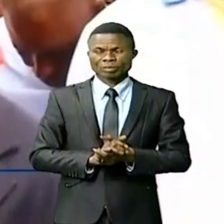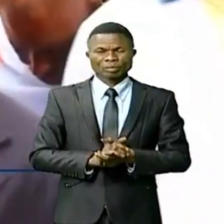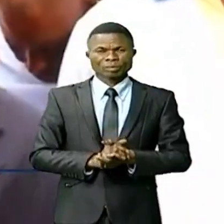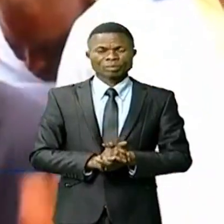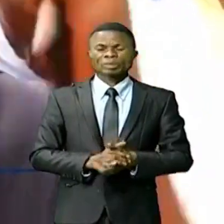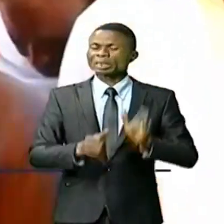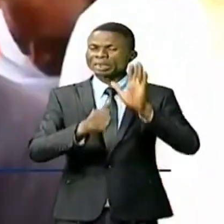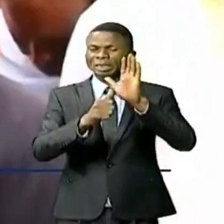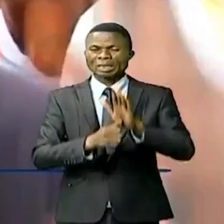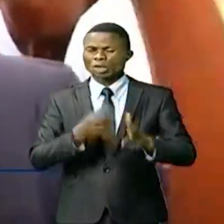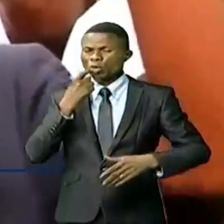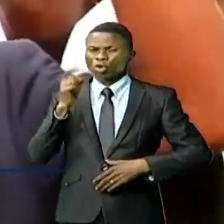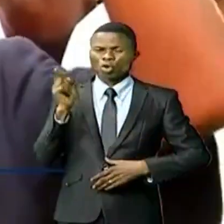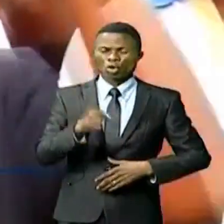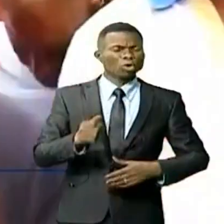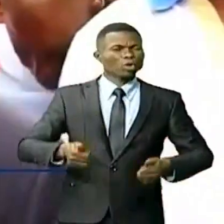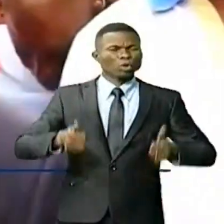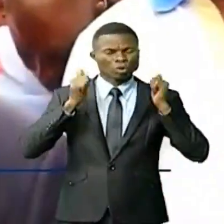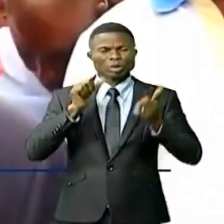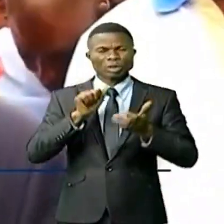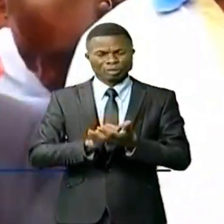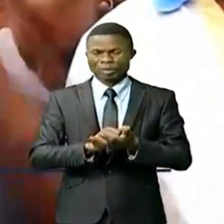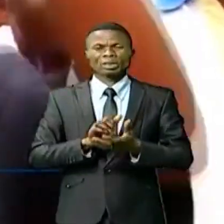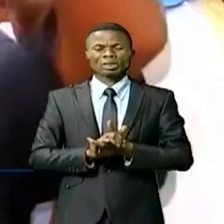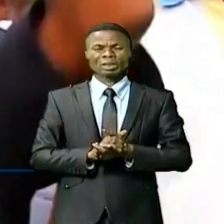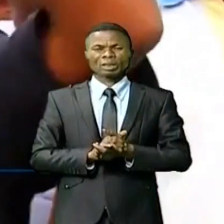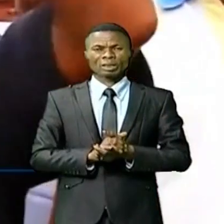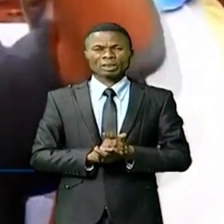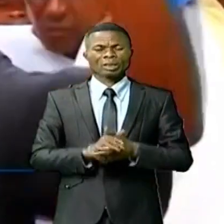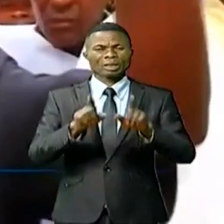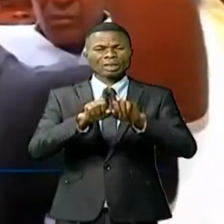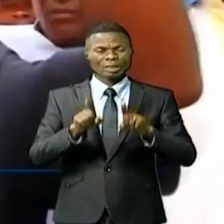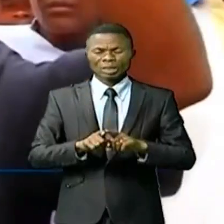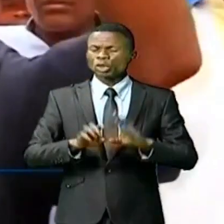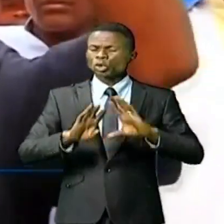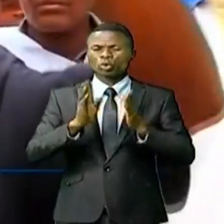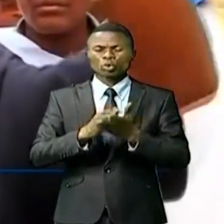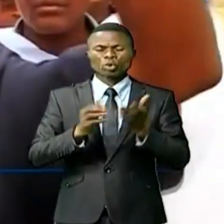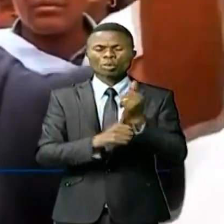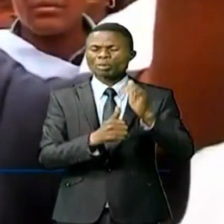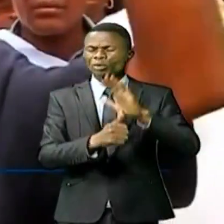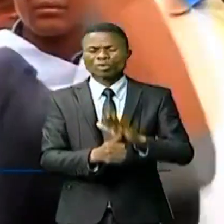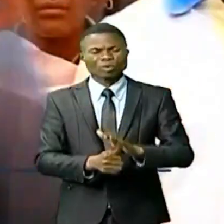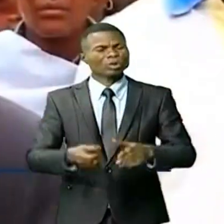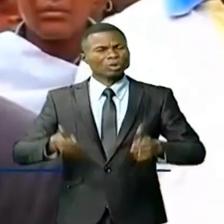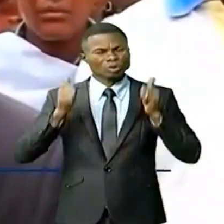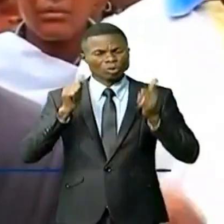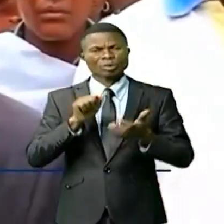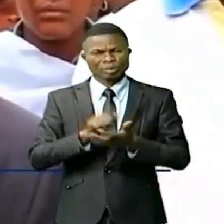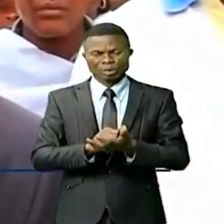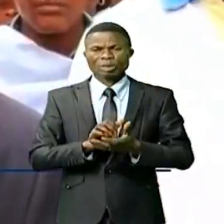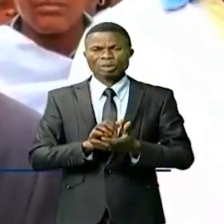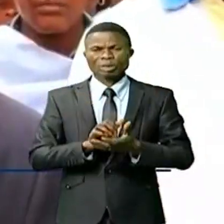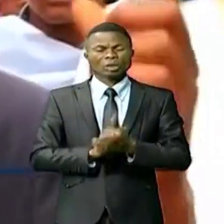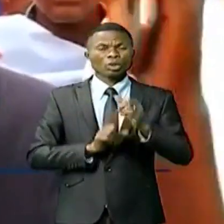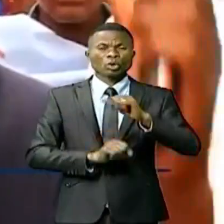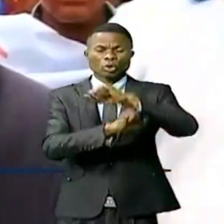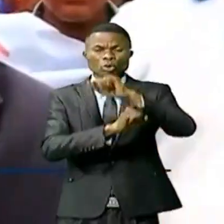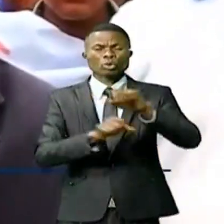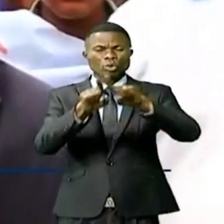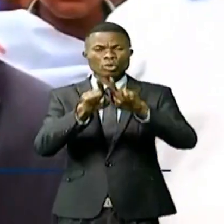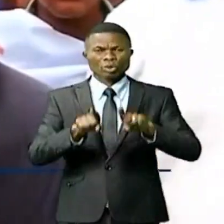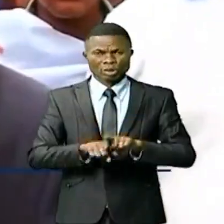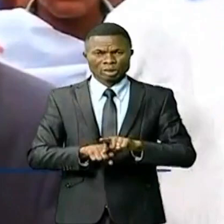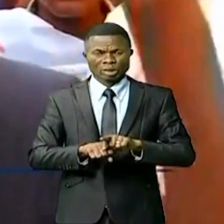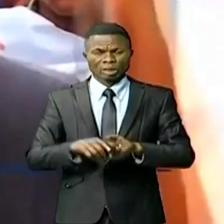et nous soutenons aussi